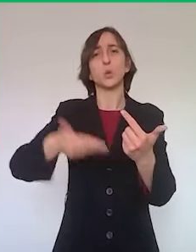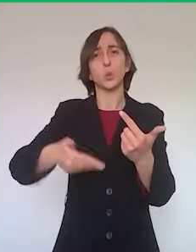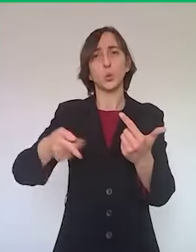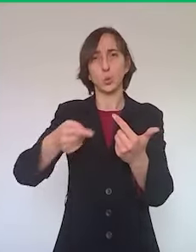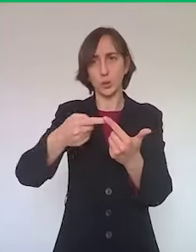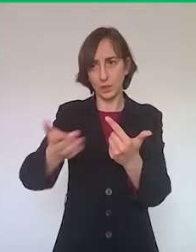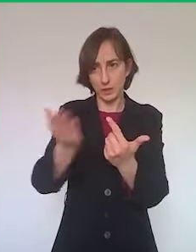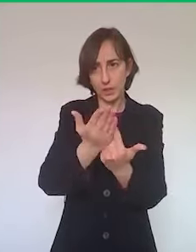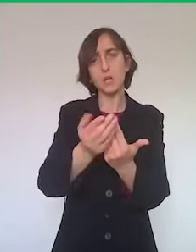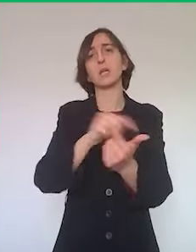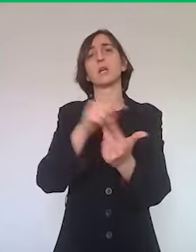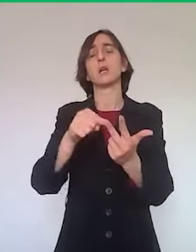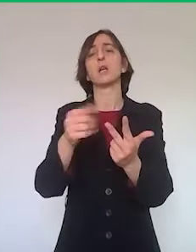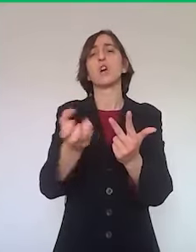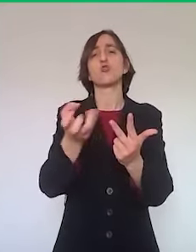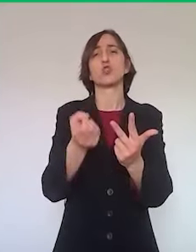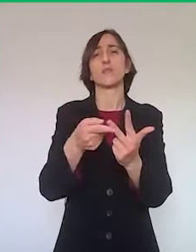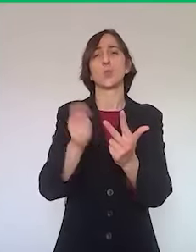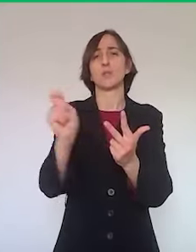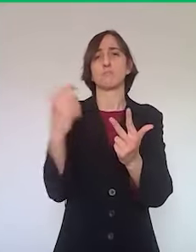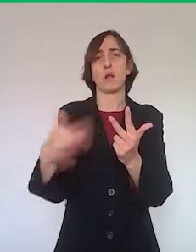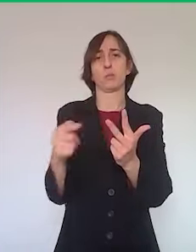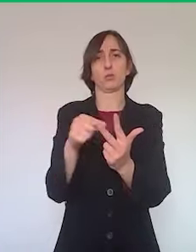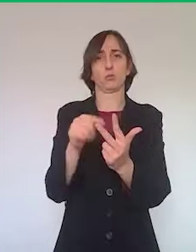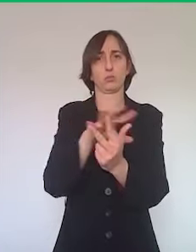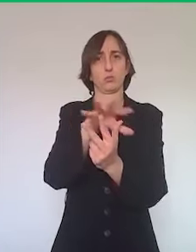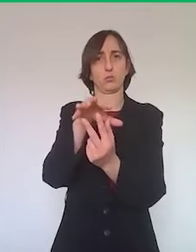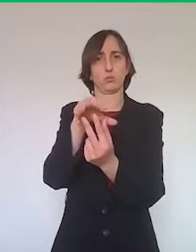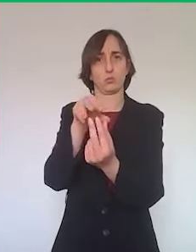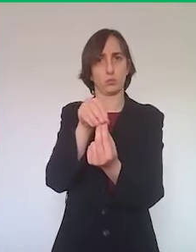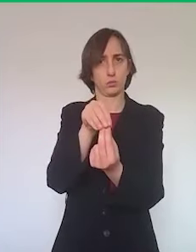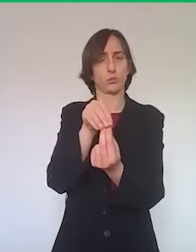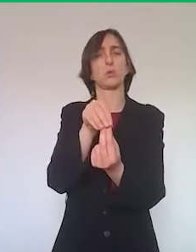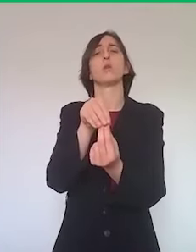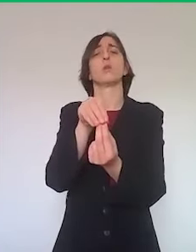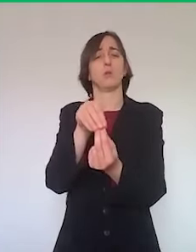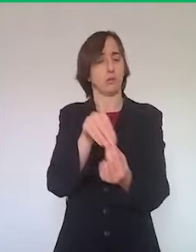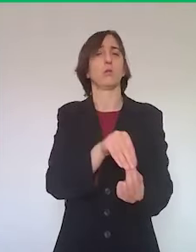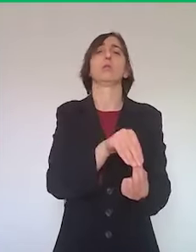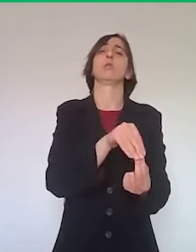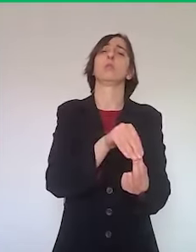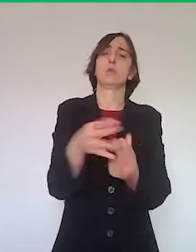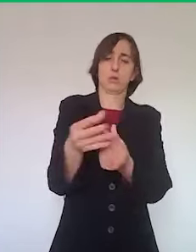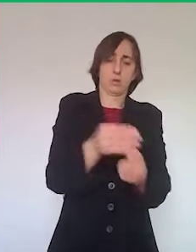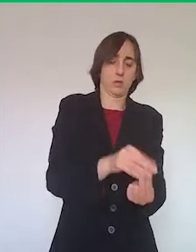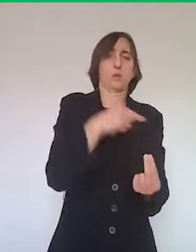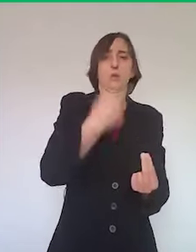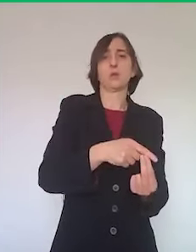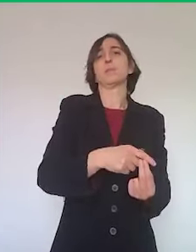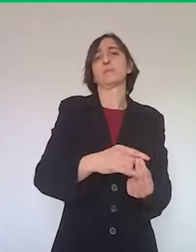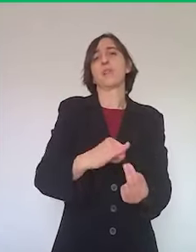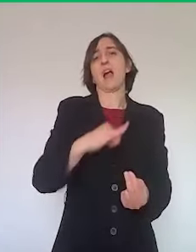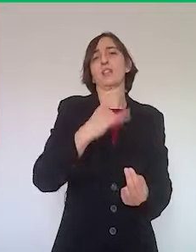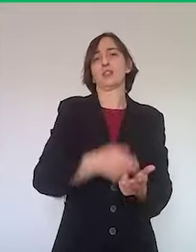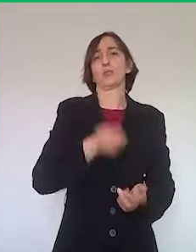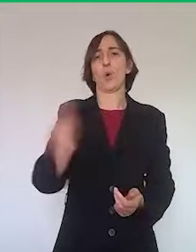emesse e quietanze di pagamento, anche in questo caso è così possibile avere una liquidazione anticipata di attività. Mi